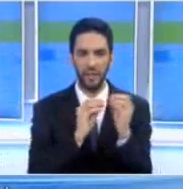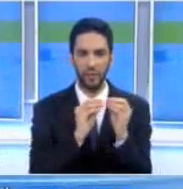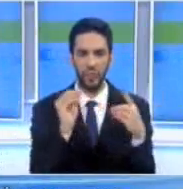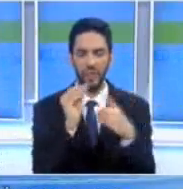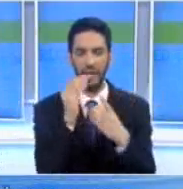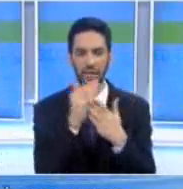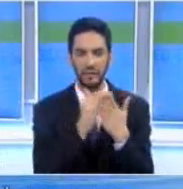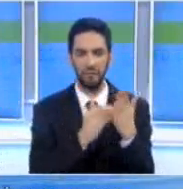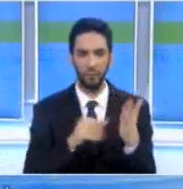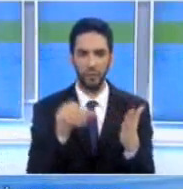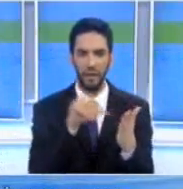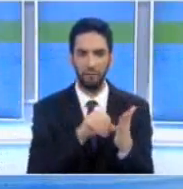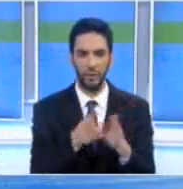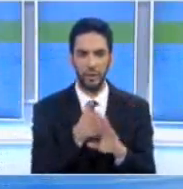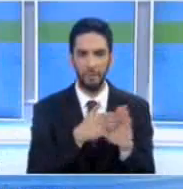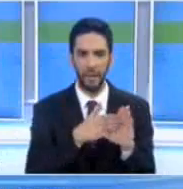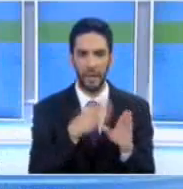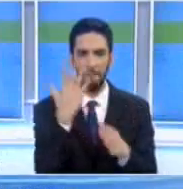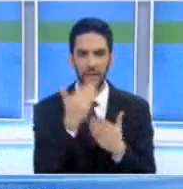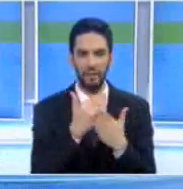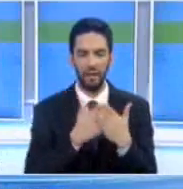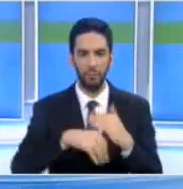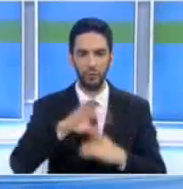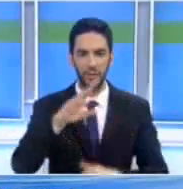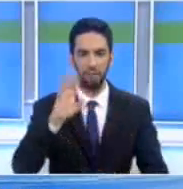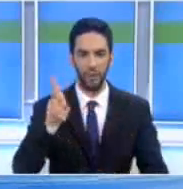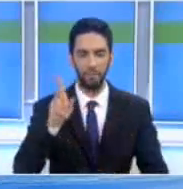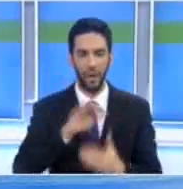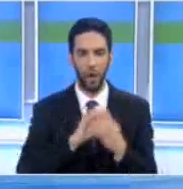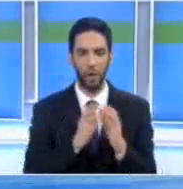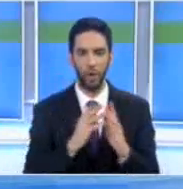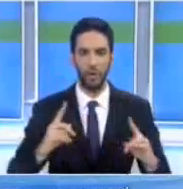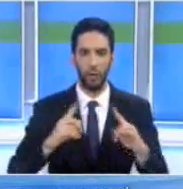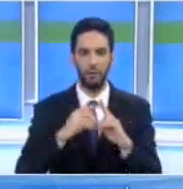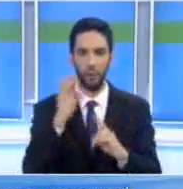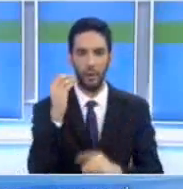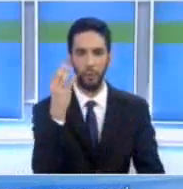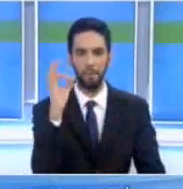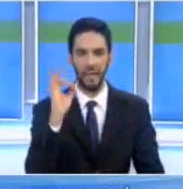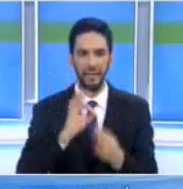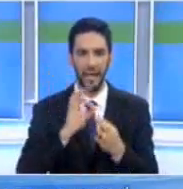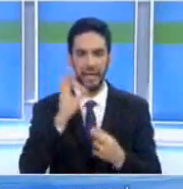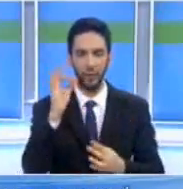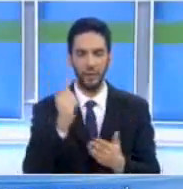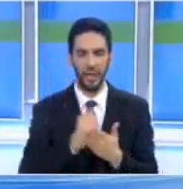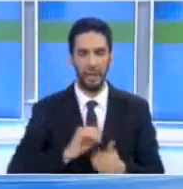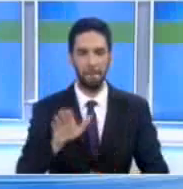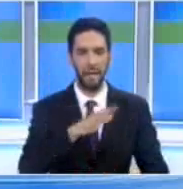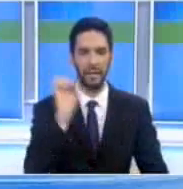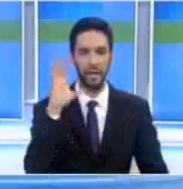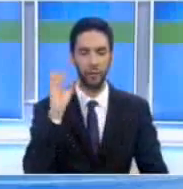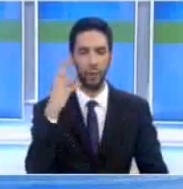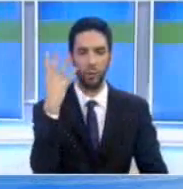Η θερμοκρασία θα φτάσει στους 16 βαθμούς στο εσωτερικό και τα παράλια και στους 5 στα ορεινά. Το ύψος στο χιονιό στην κορυφή του Ολύμπου είναι 50